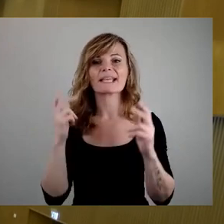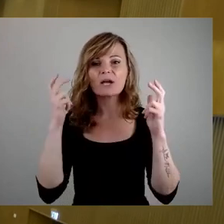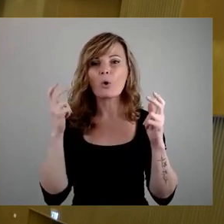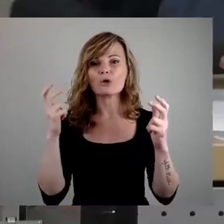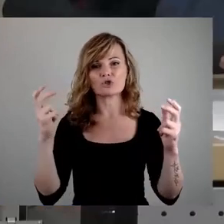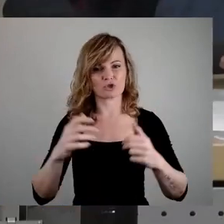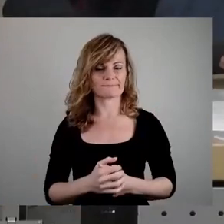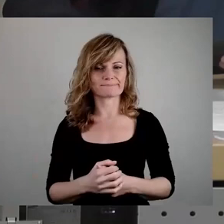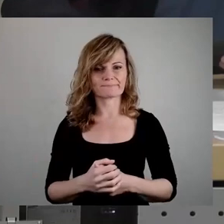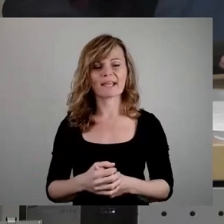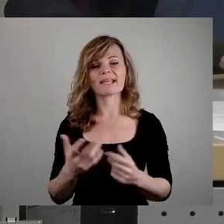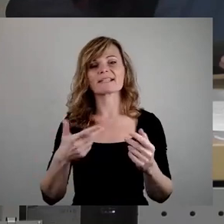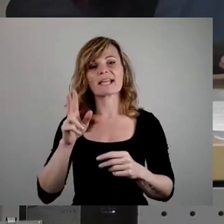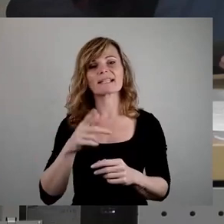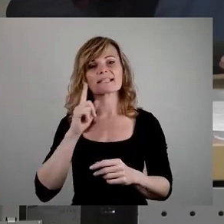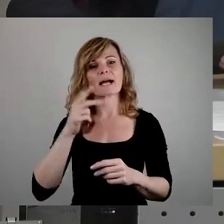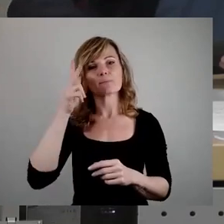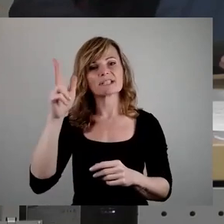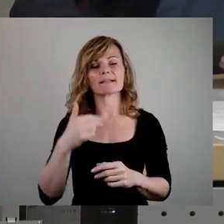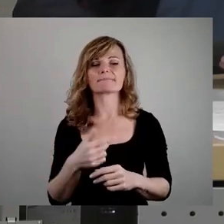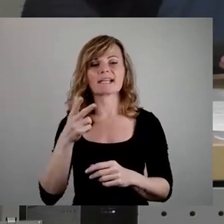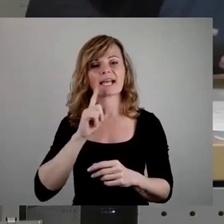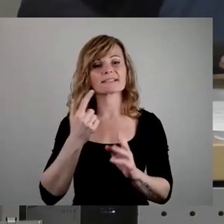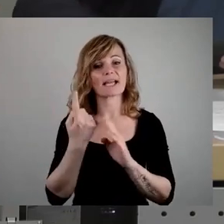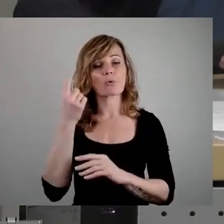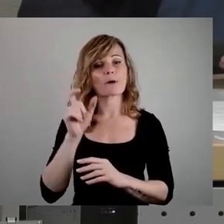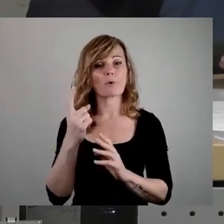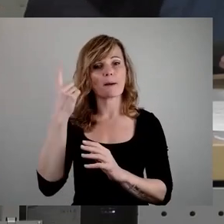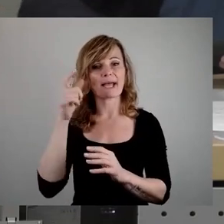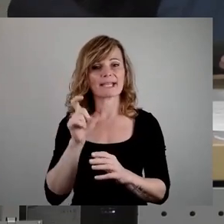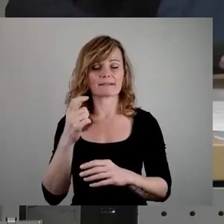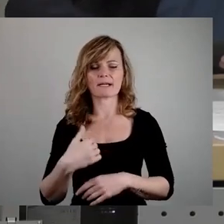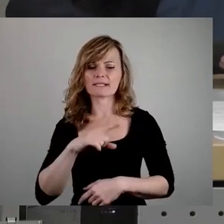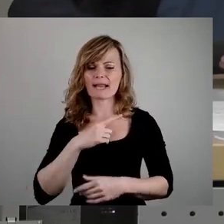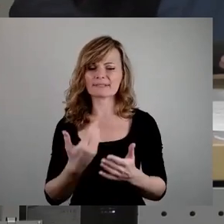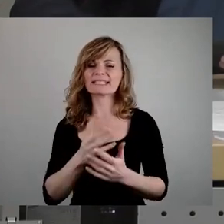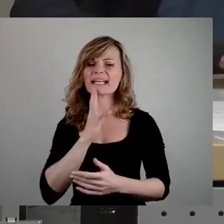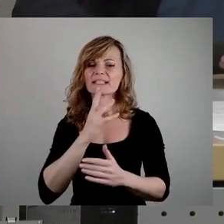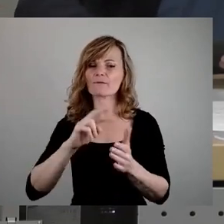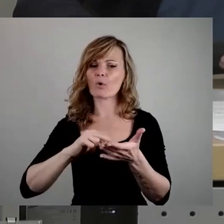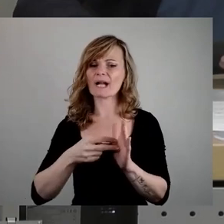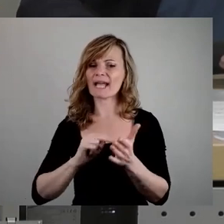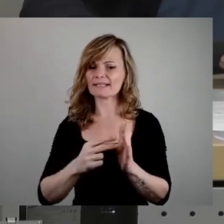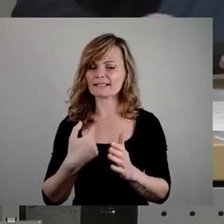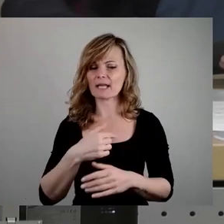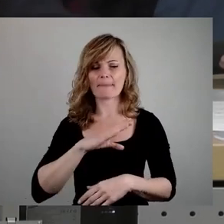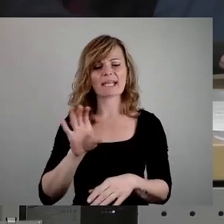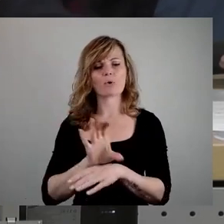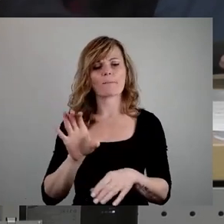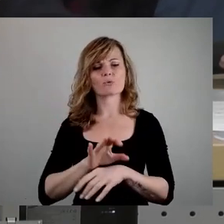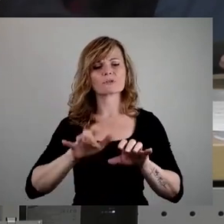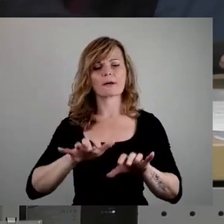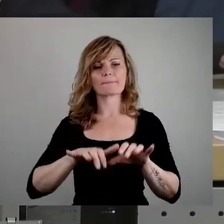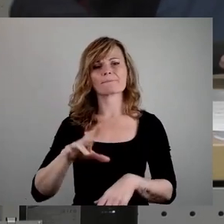geehrte Damen und Herren, sehr geehrter Herr Oberbürgermeister, während ich mich auf diese Rede vorbereitet habe, habe ich in meinem Computer ganz laut Dario